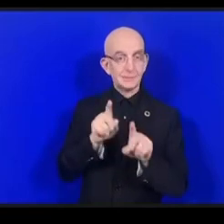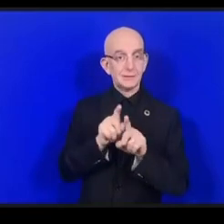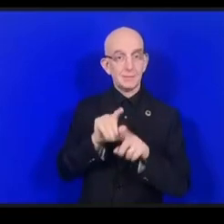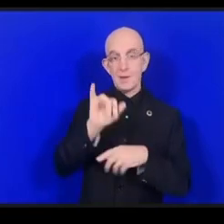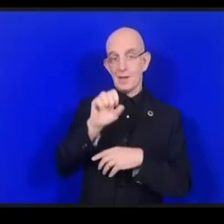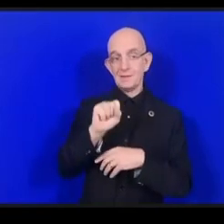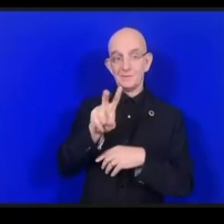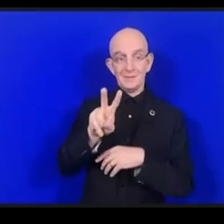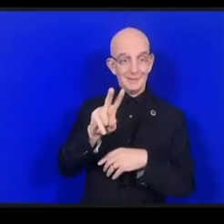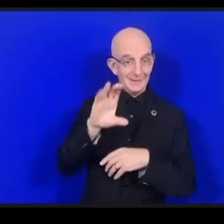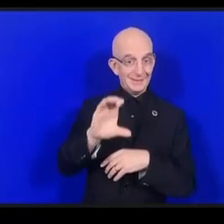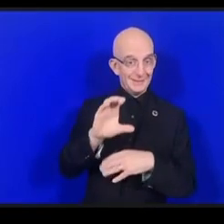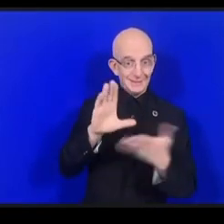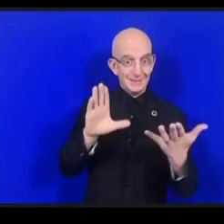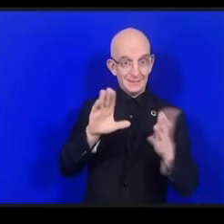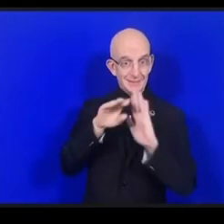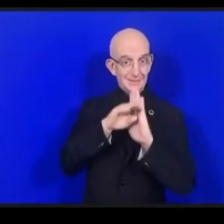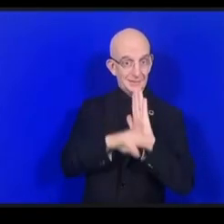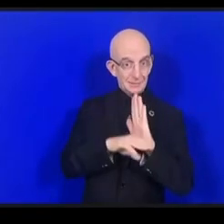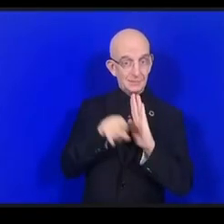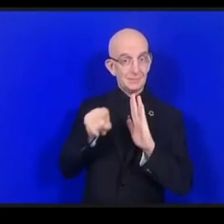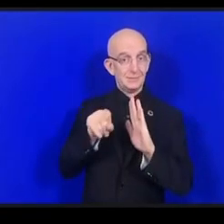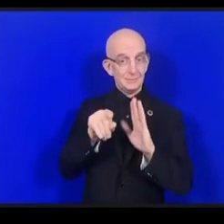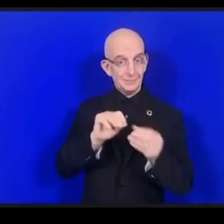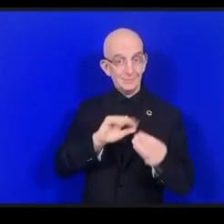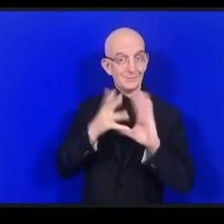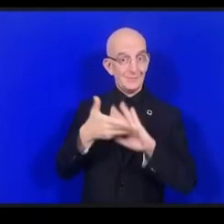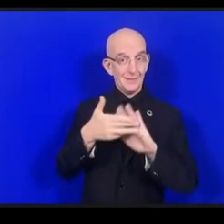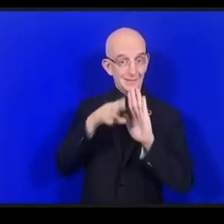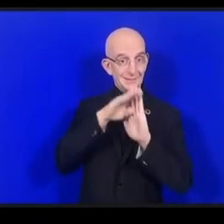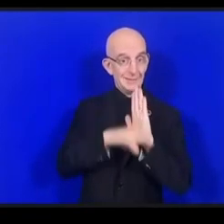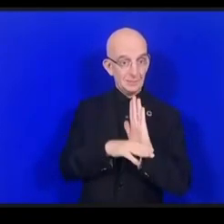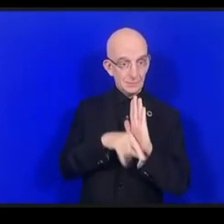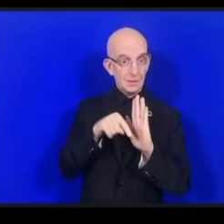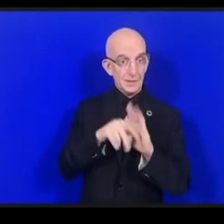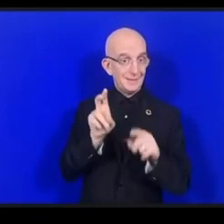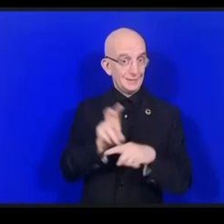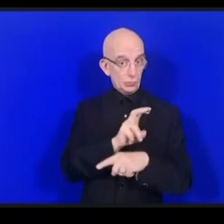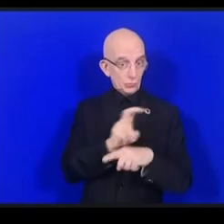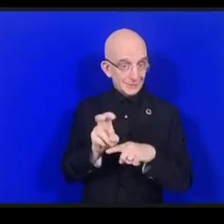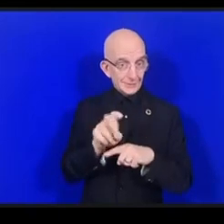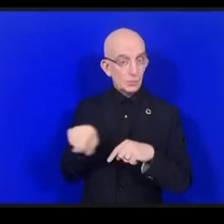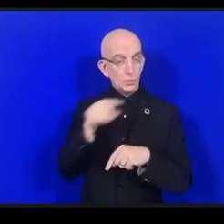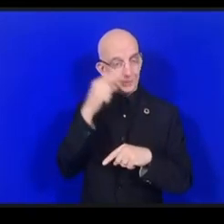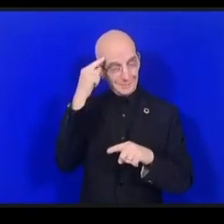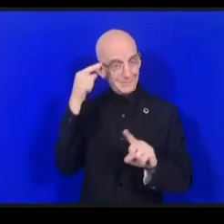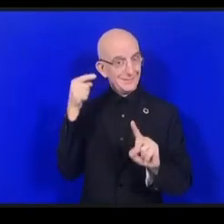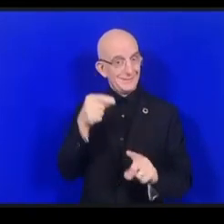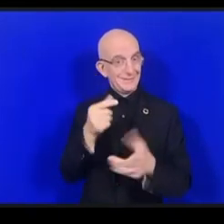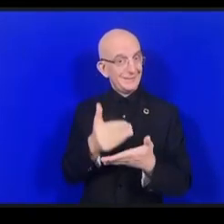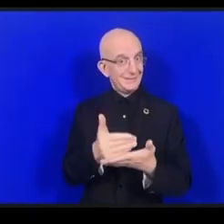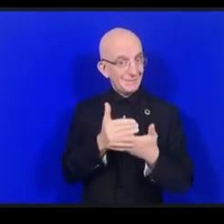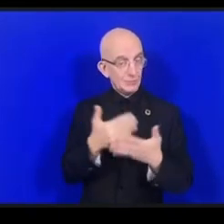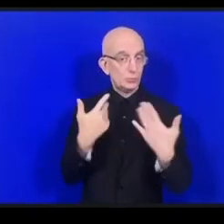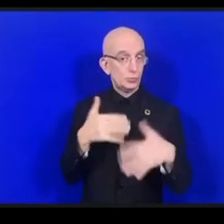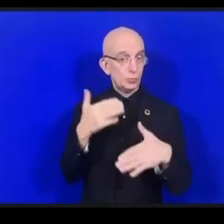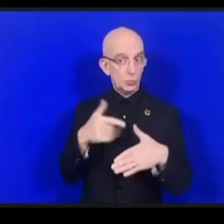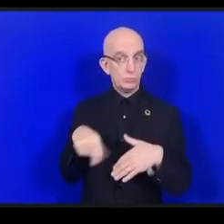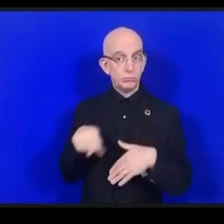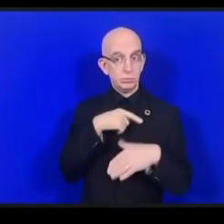ما يسمى بالأمن وكذلك